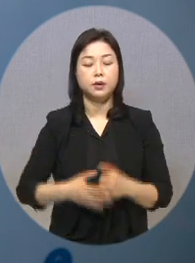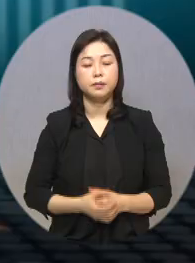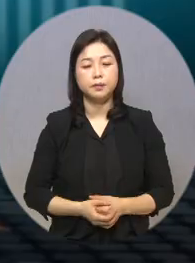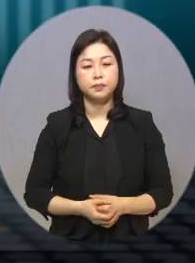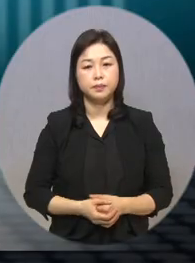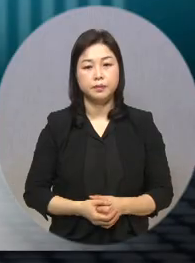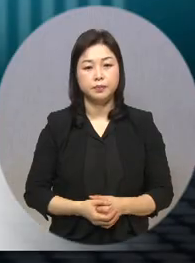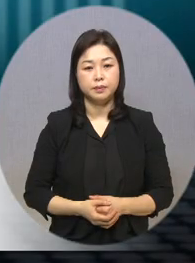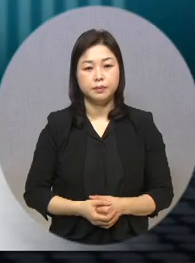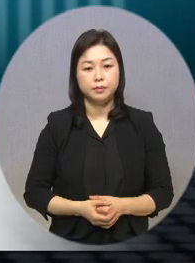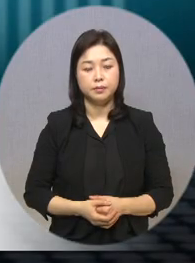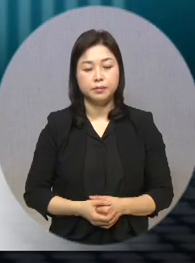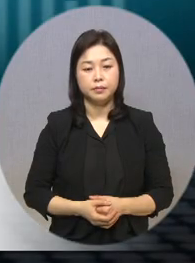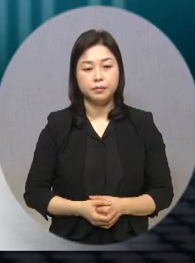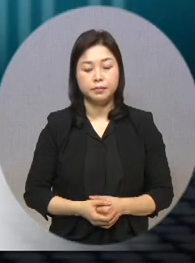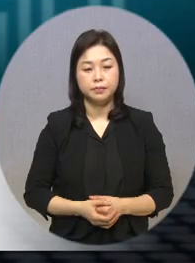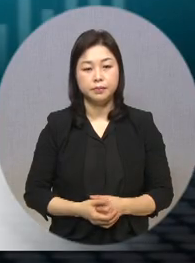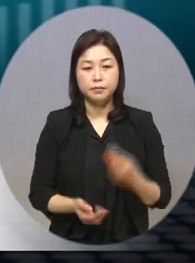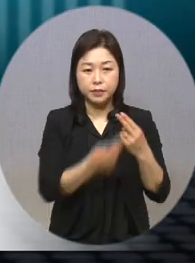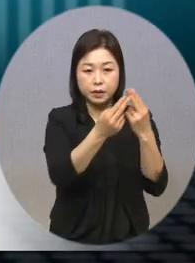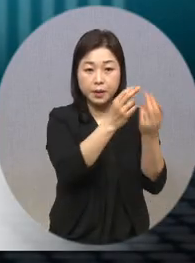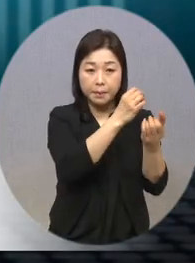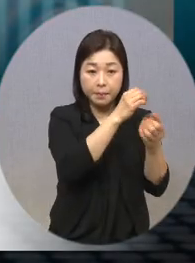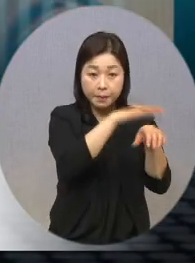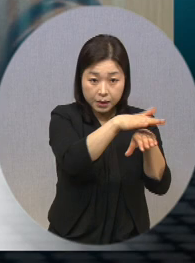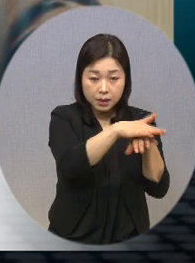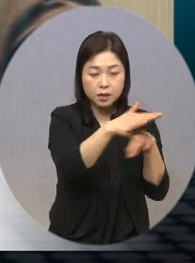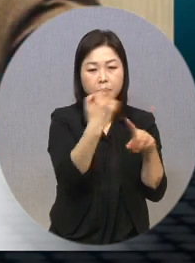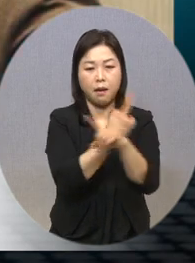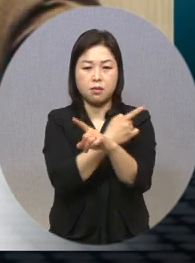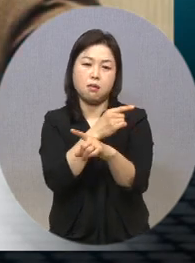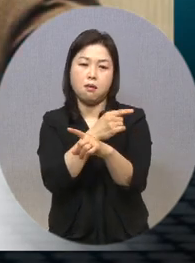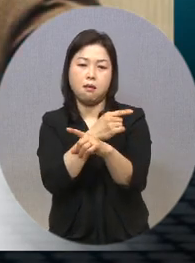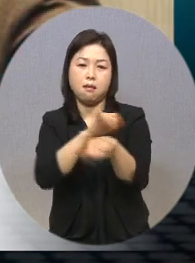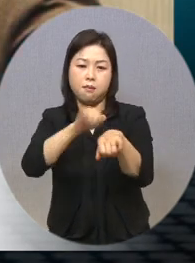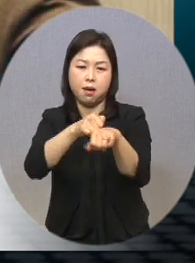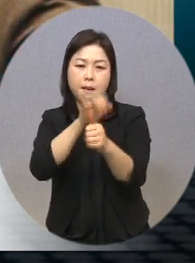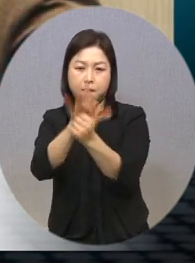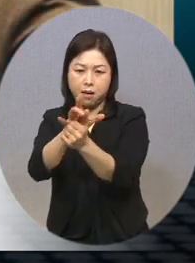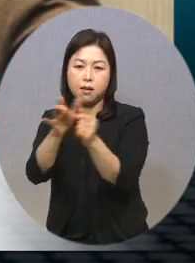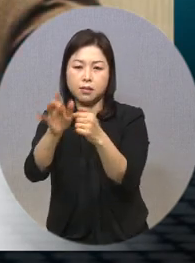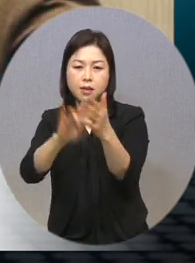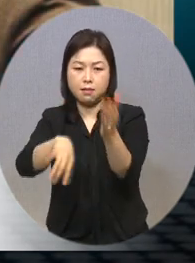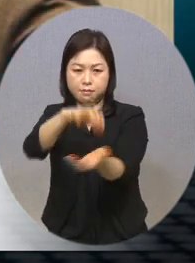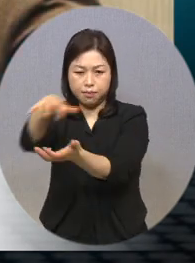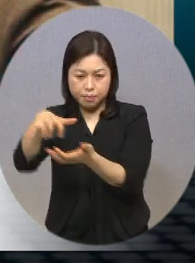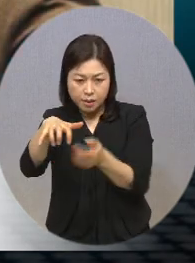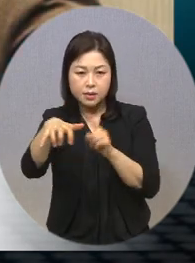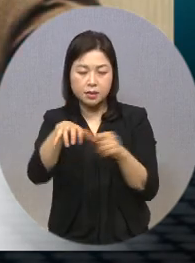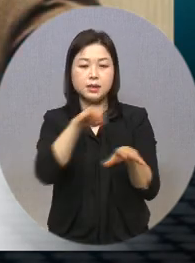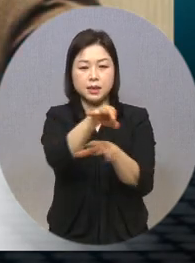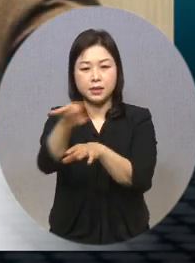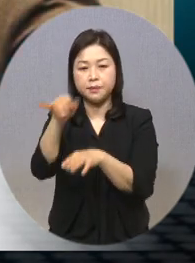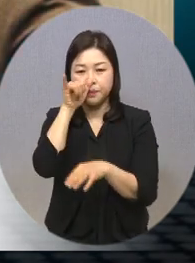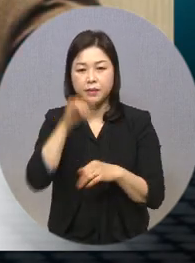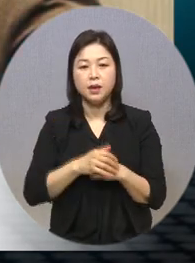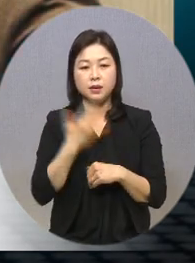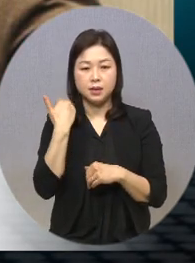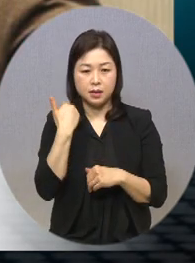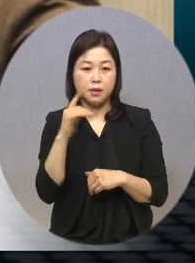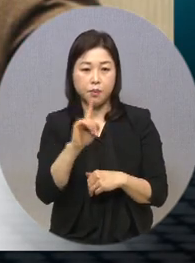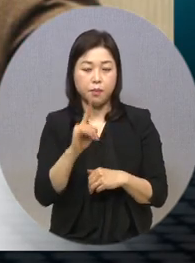정립 방식에서 부가 방식으로 전환해서라도 다 지급을 하고 있거든요. 거기다가 최근에 나오는 게